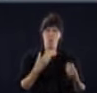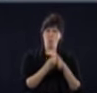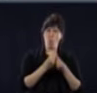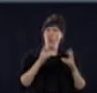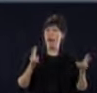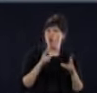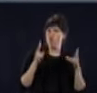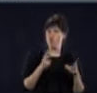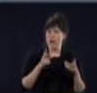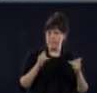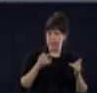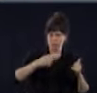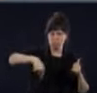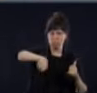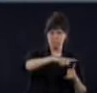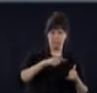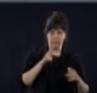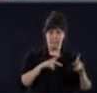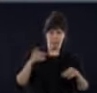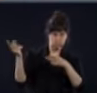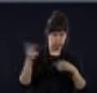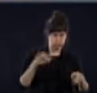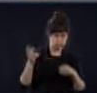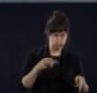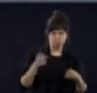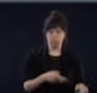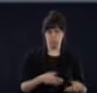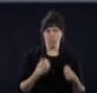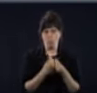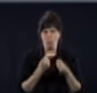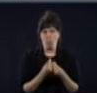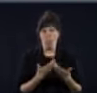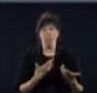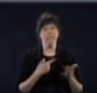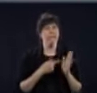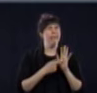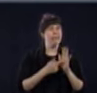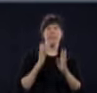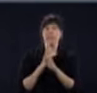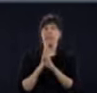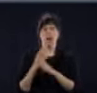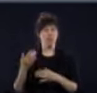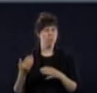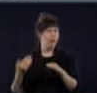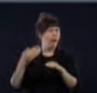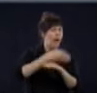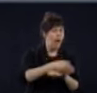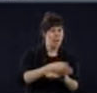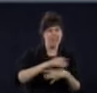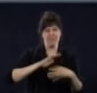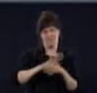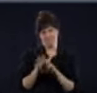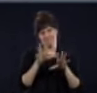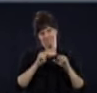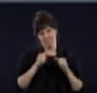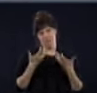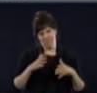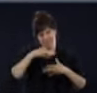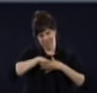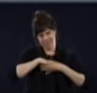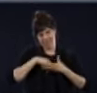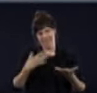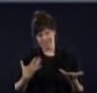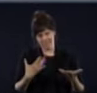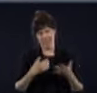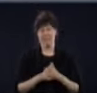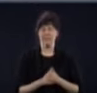Donc, il y des patients qui sont arrivés par l'urgence, puis des patients COVID-19. Et donc, il a un gros